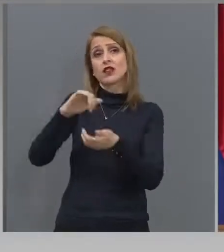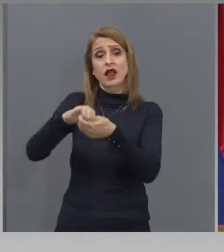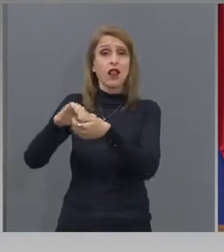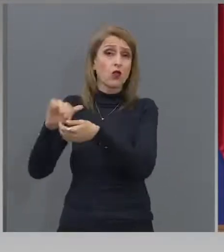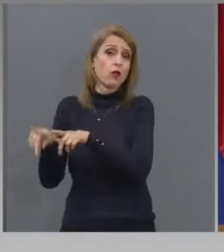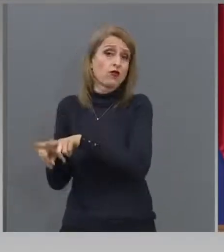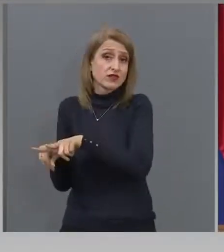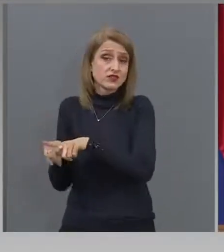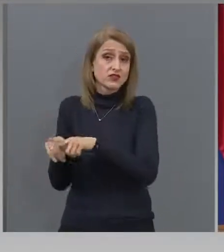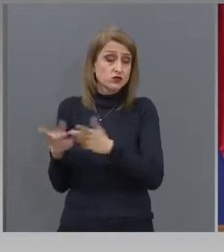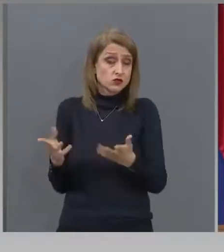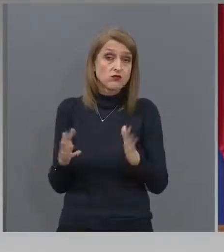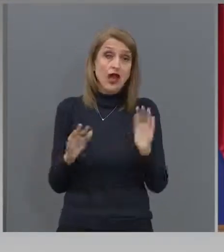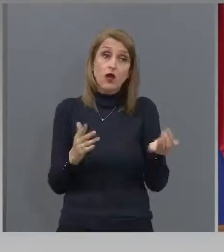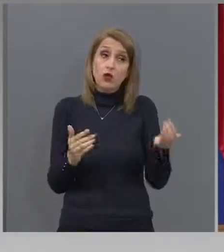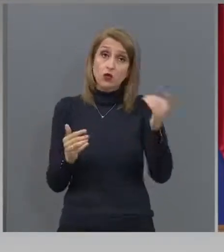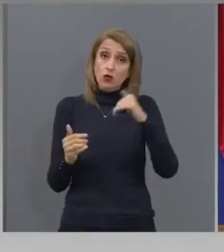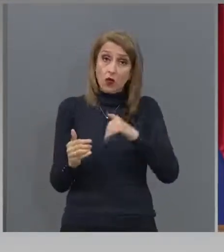ако дойдат с